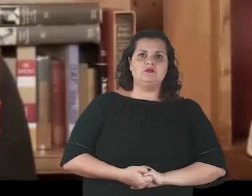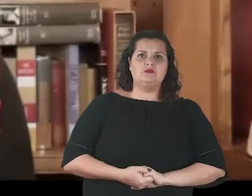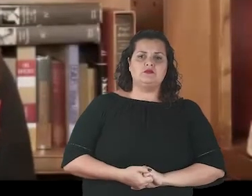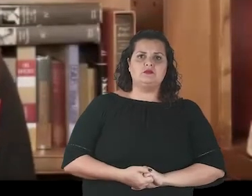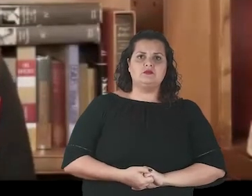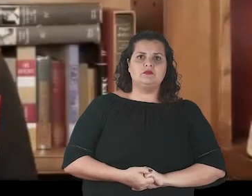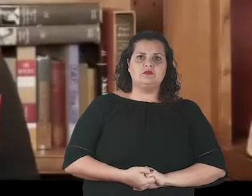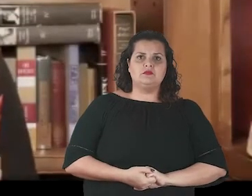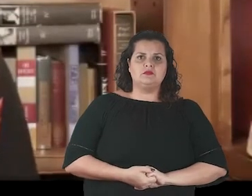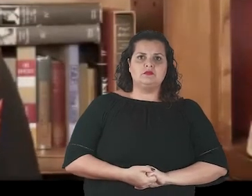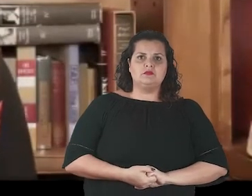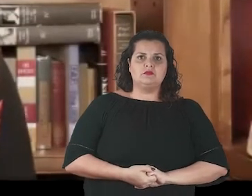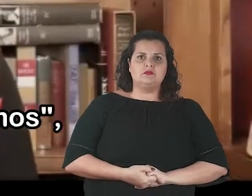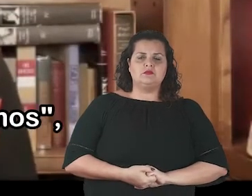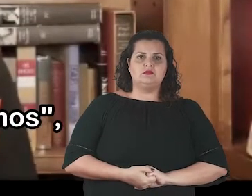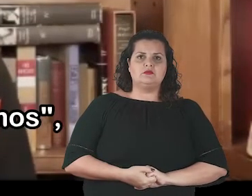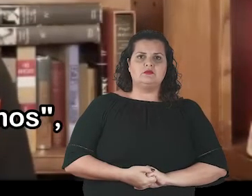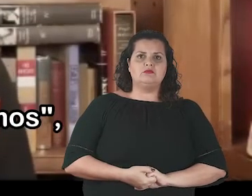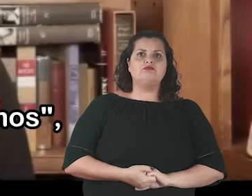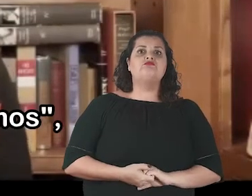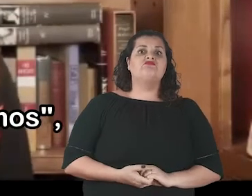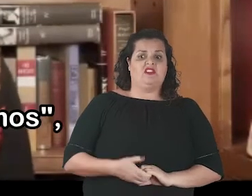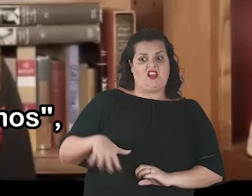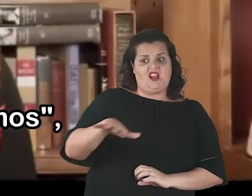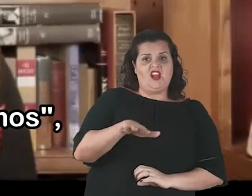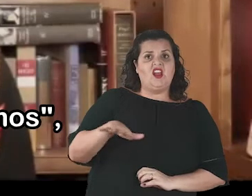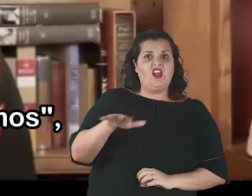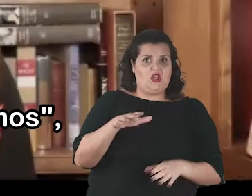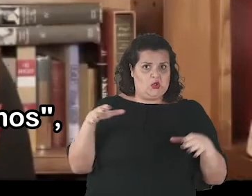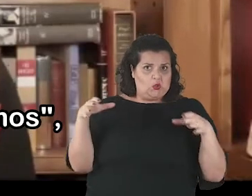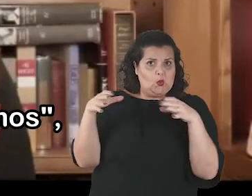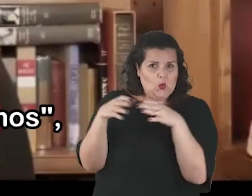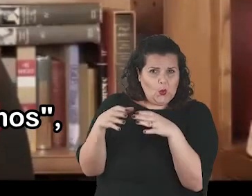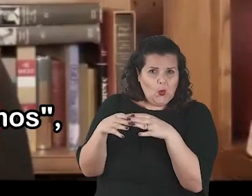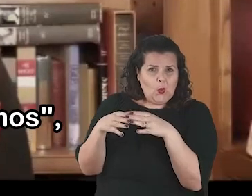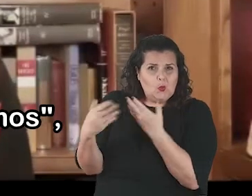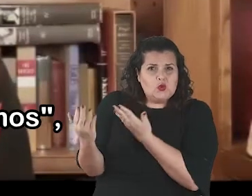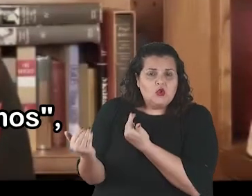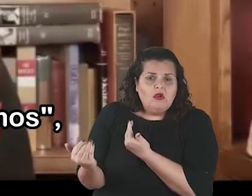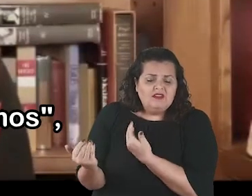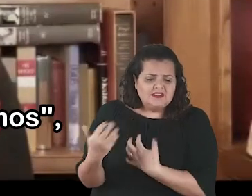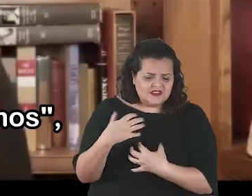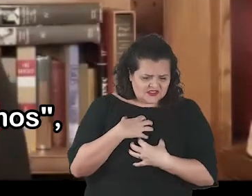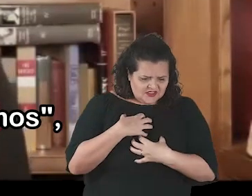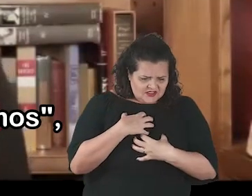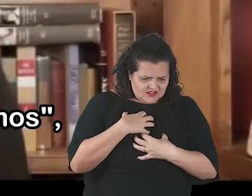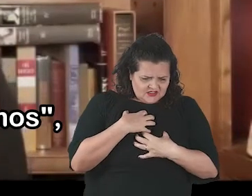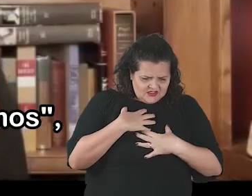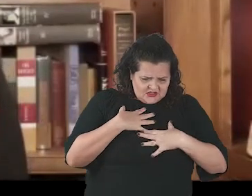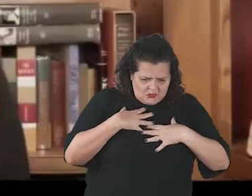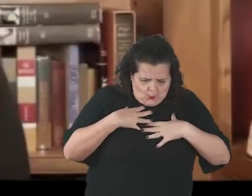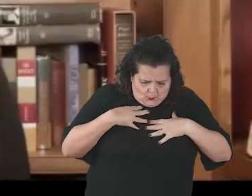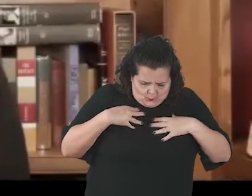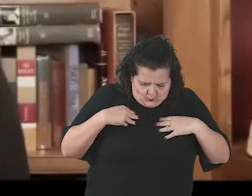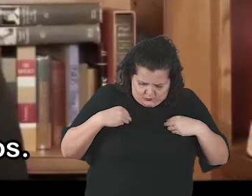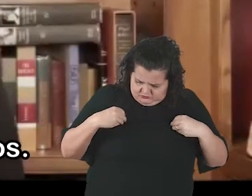if, quote, they had lost a part of themselves. Close quote.